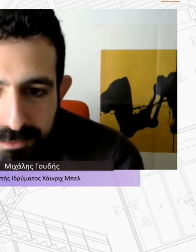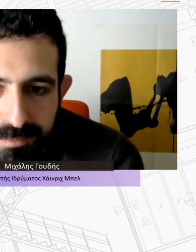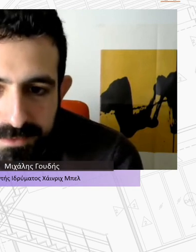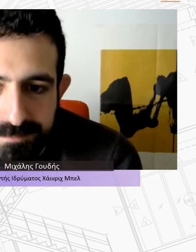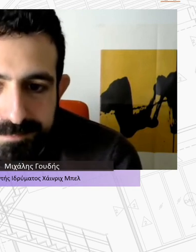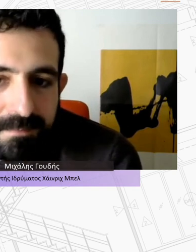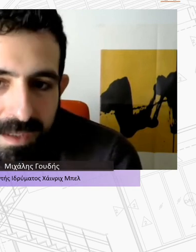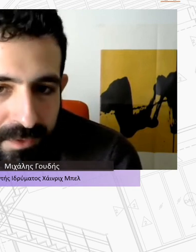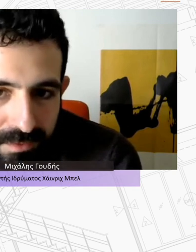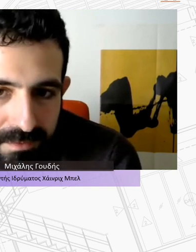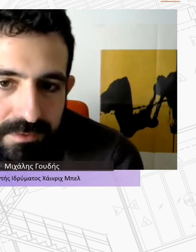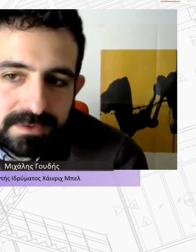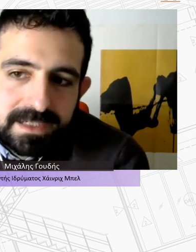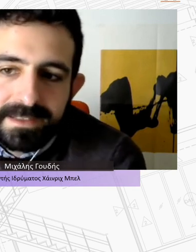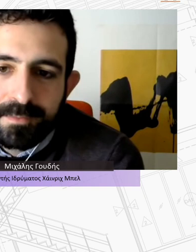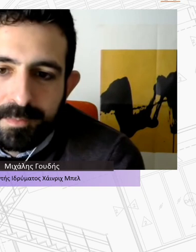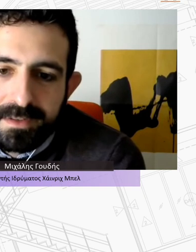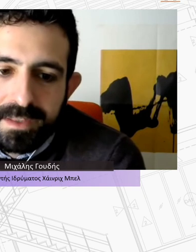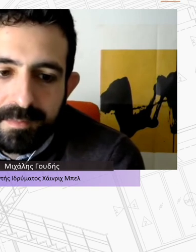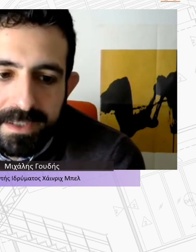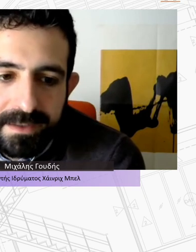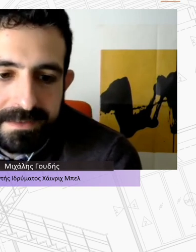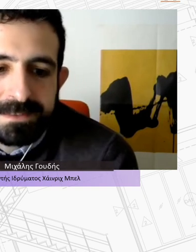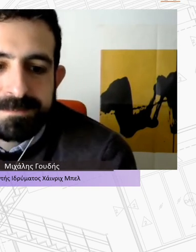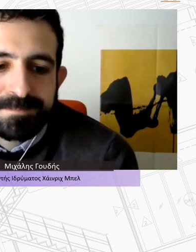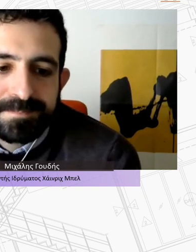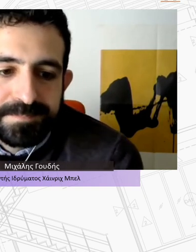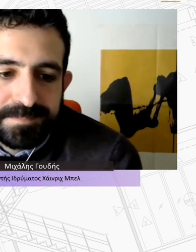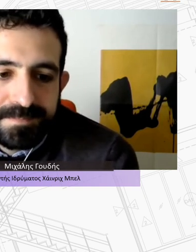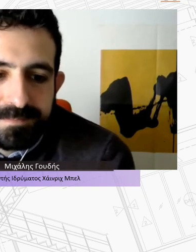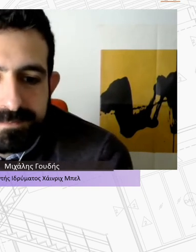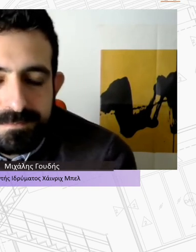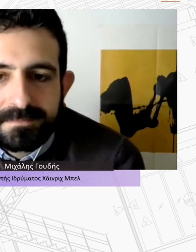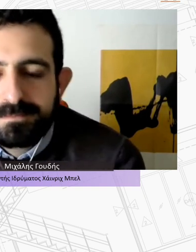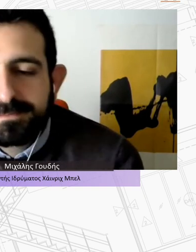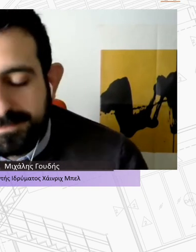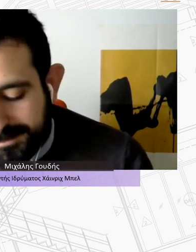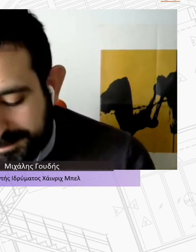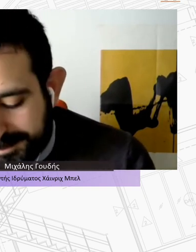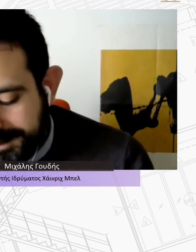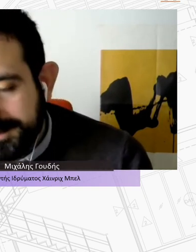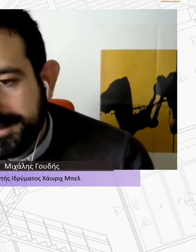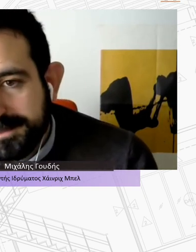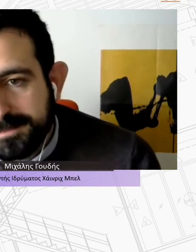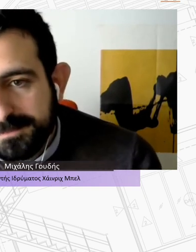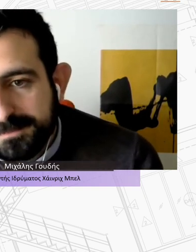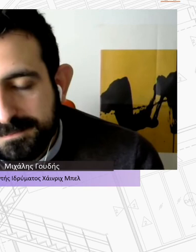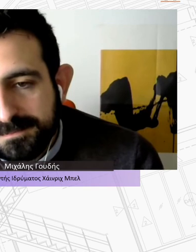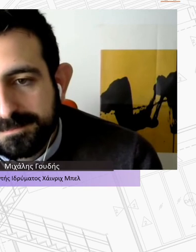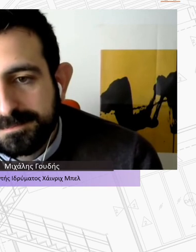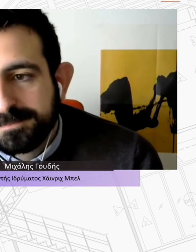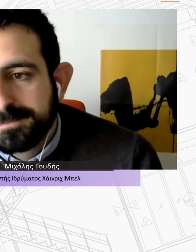πρέπει να το αλλάξουμε αυτό ως κλείσιμο από τη δική μου μεριά και στη πιο ακραία του μορφή αυτό το οποίο δεν βάλαμε